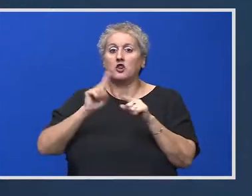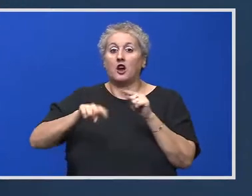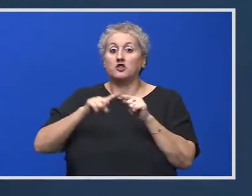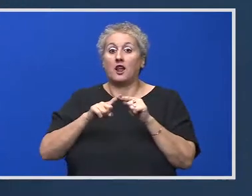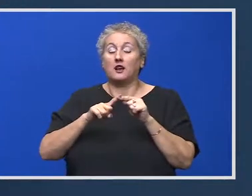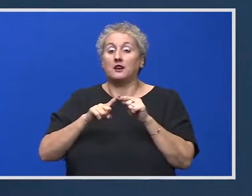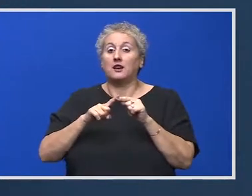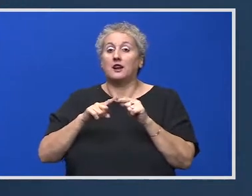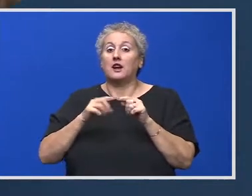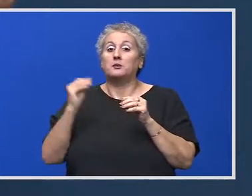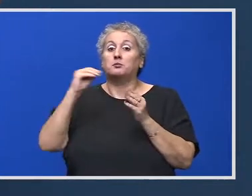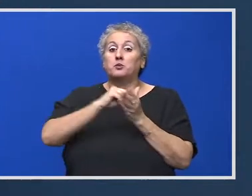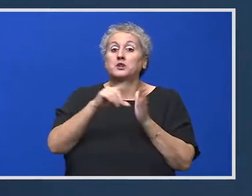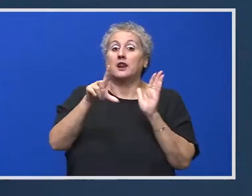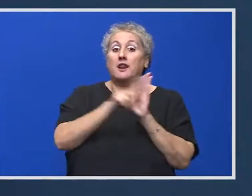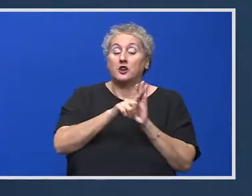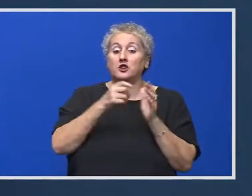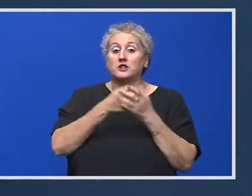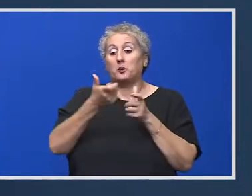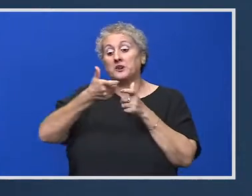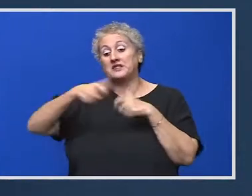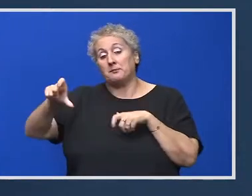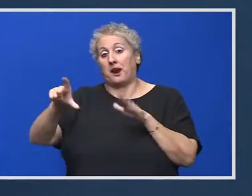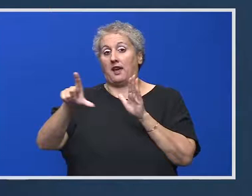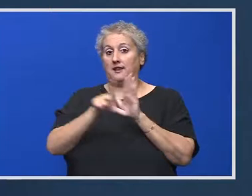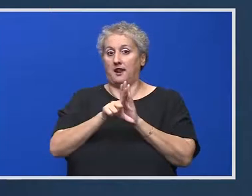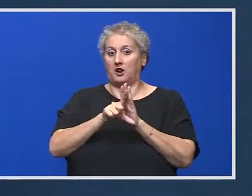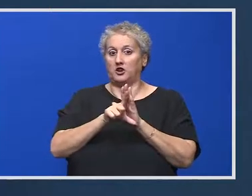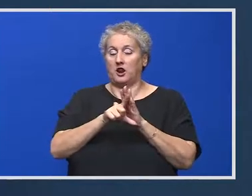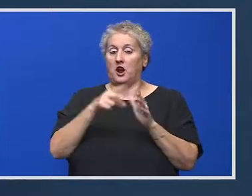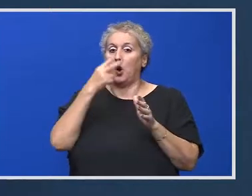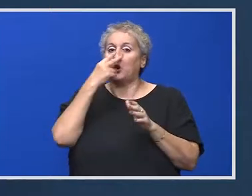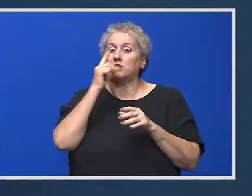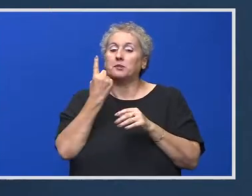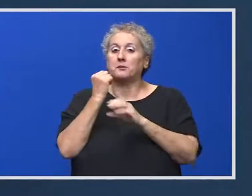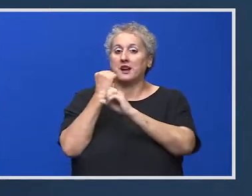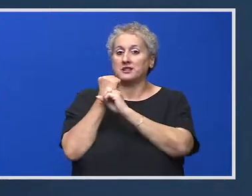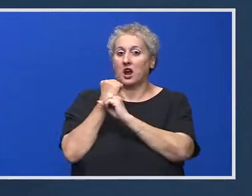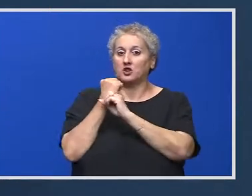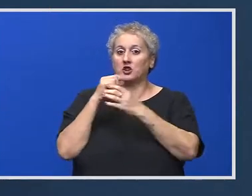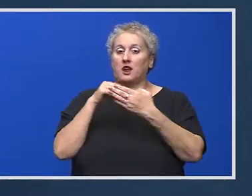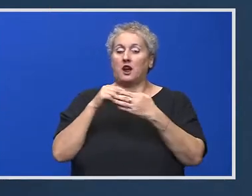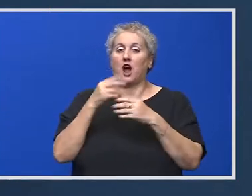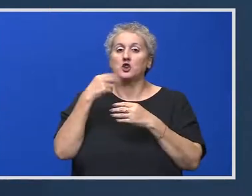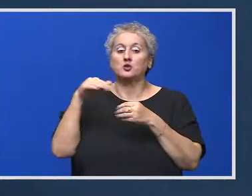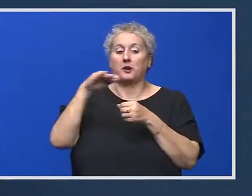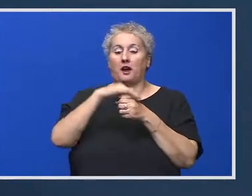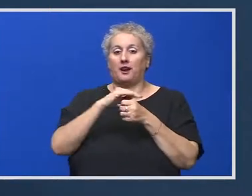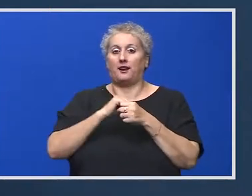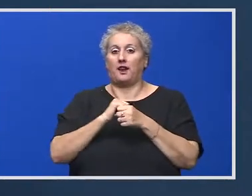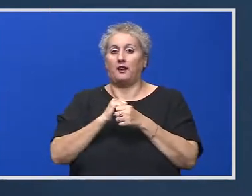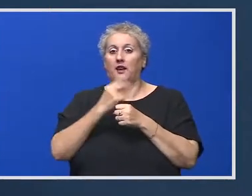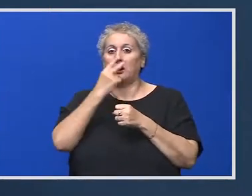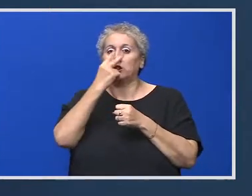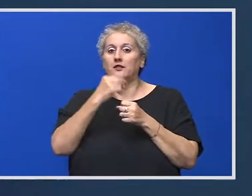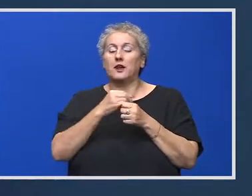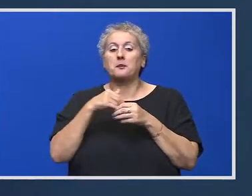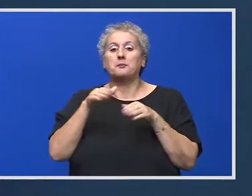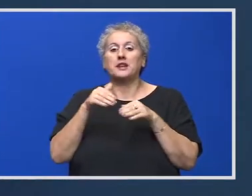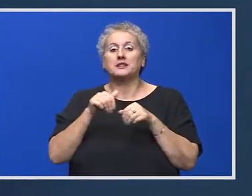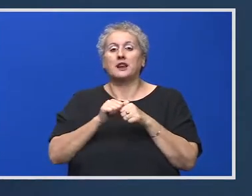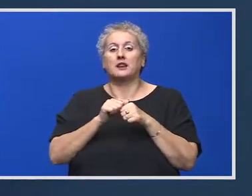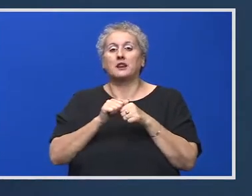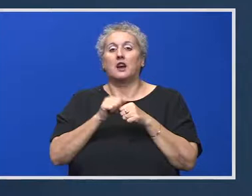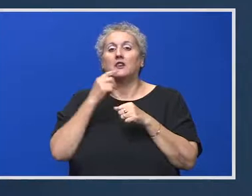dactic inclus în lege sau în afara acestei lege. Deci este prima sarcina asupra cărei acest grup de lucru interministerial